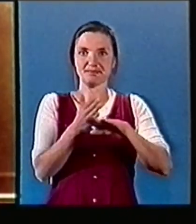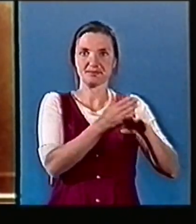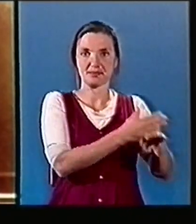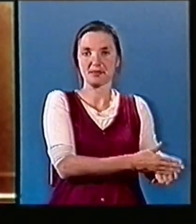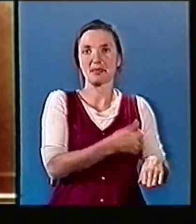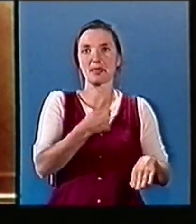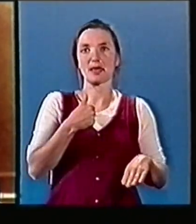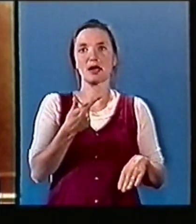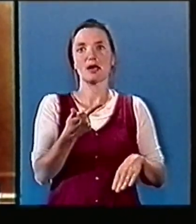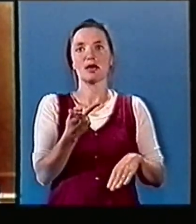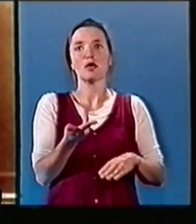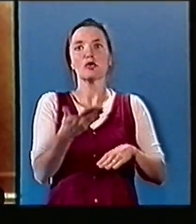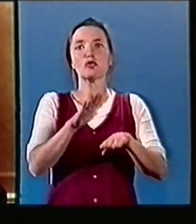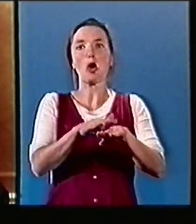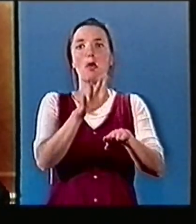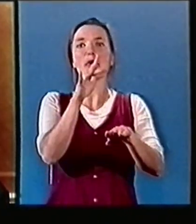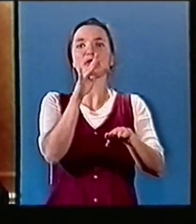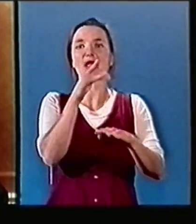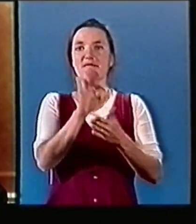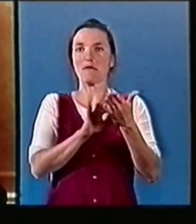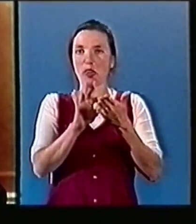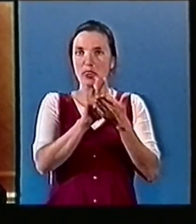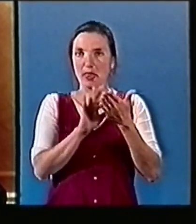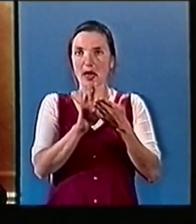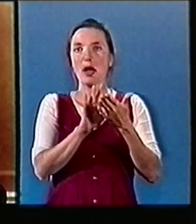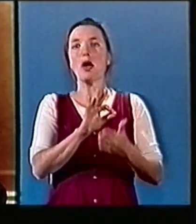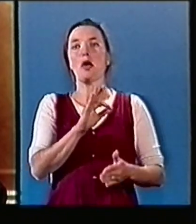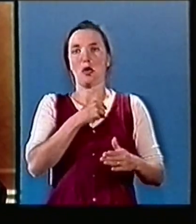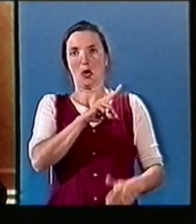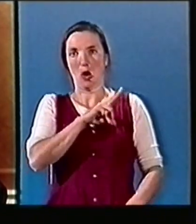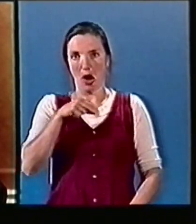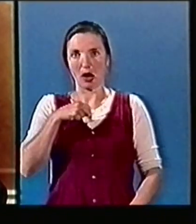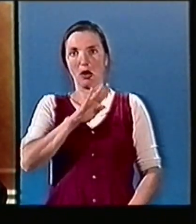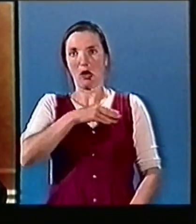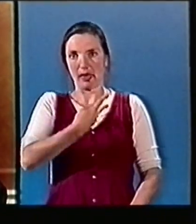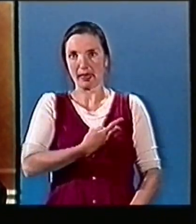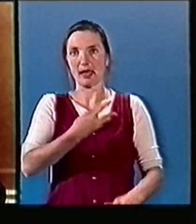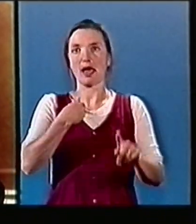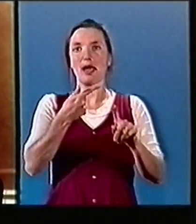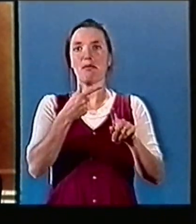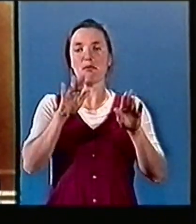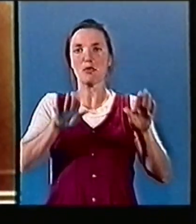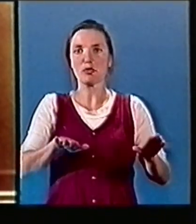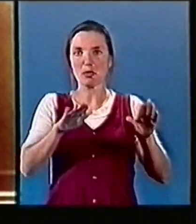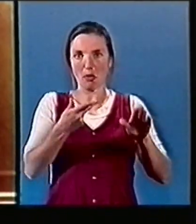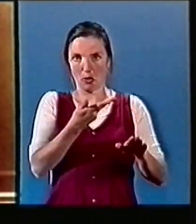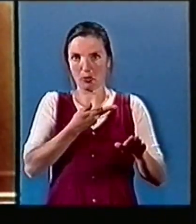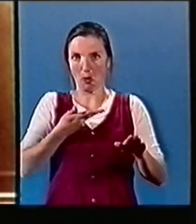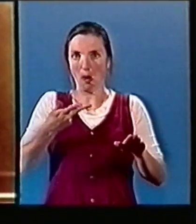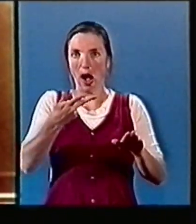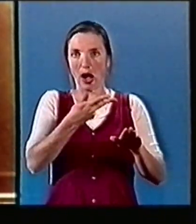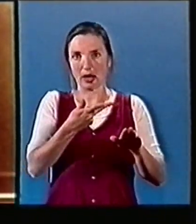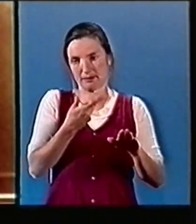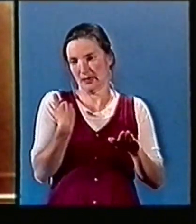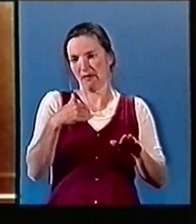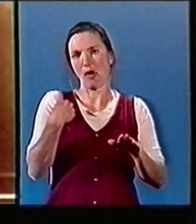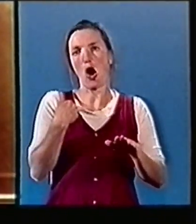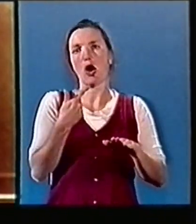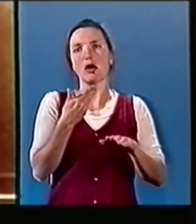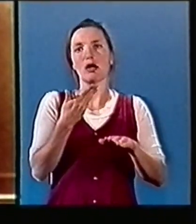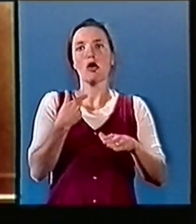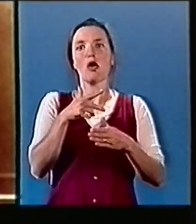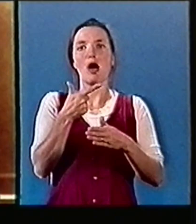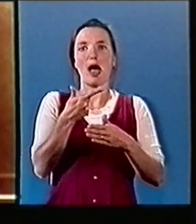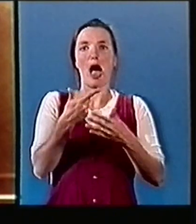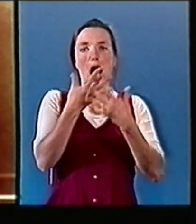serbes et les musulmans votaient ce week-end lors des premières élections communales en Bosnie. Des élections qui sont l'une des conséquences des accords de Dayton.